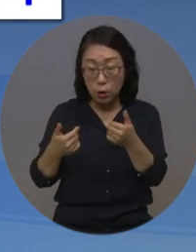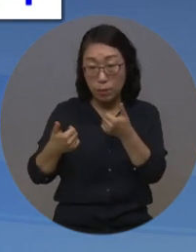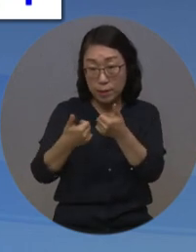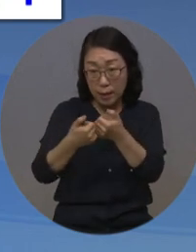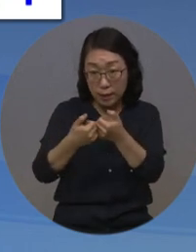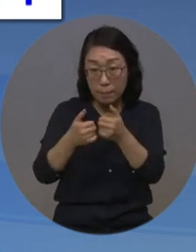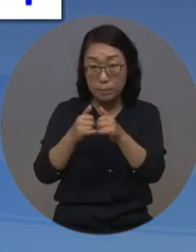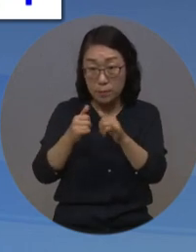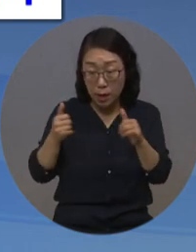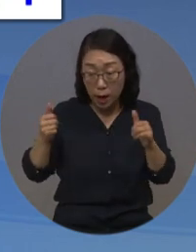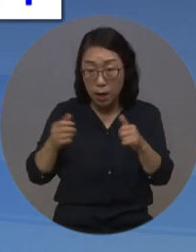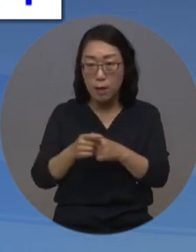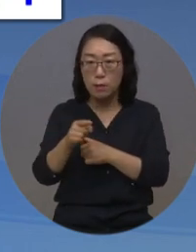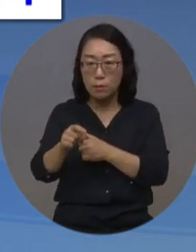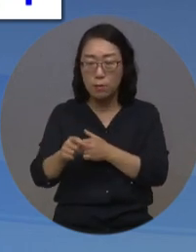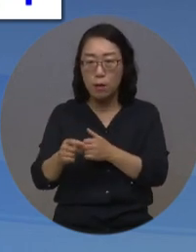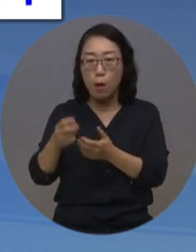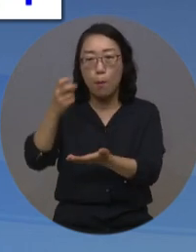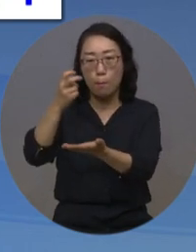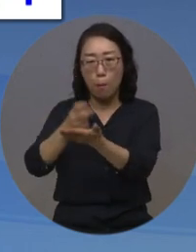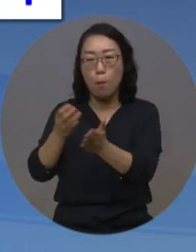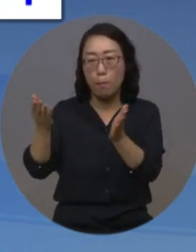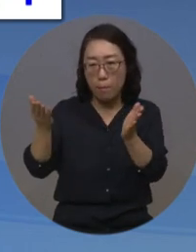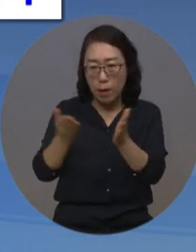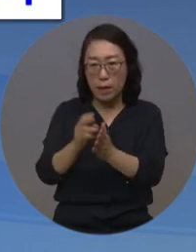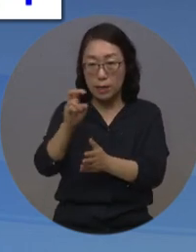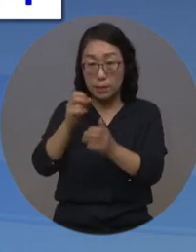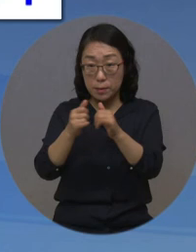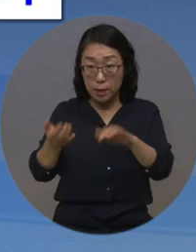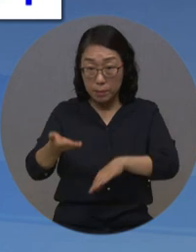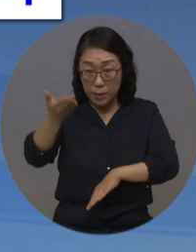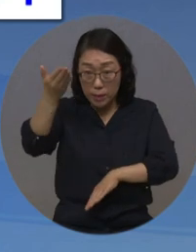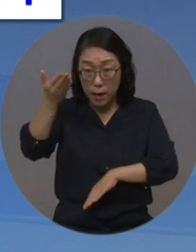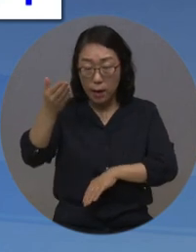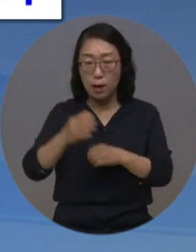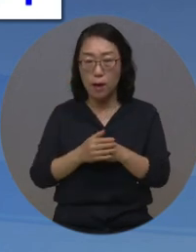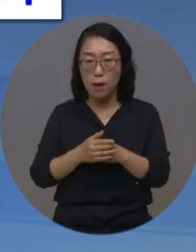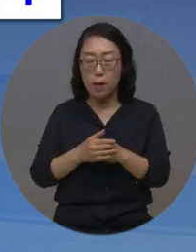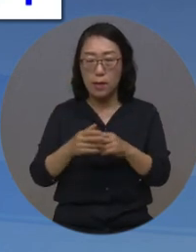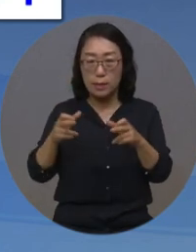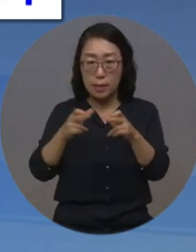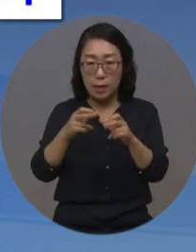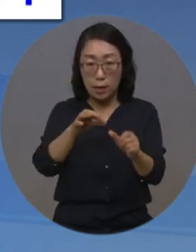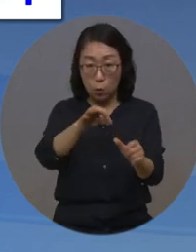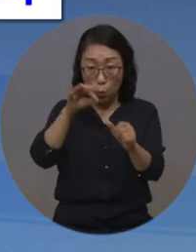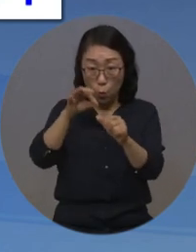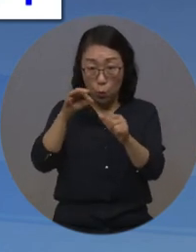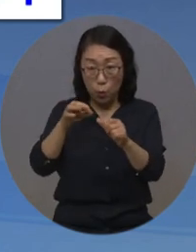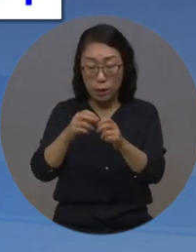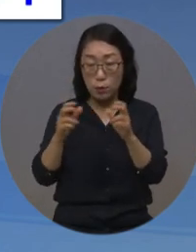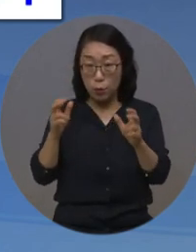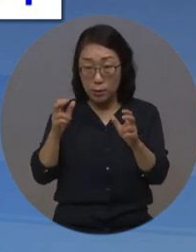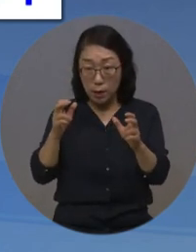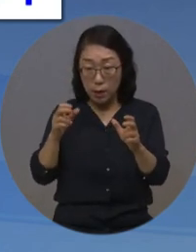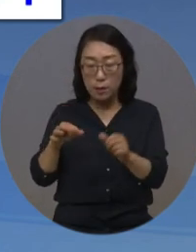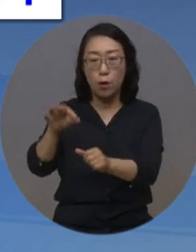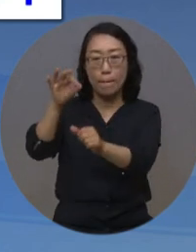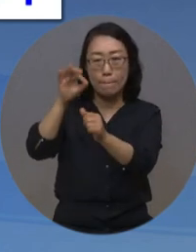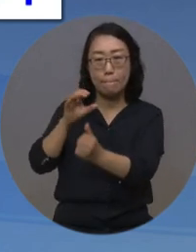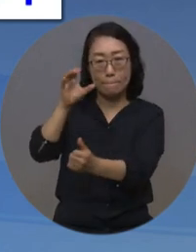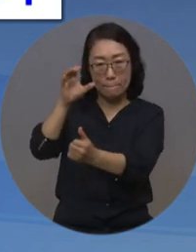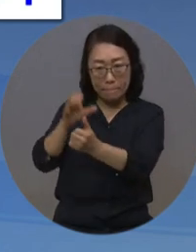고용촉진 및 직업재활법에 따라 20명 이상의 장애인 근로자를 상시 고용하는 사업주가 선임하도록 규정한